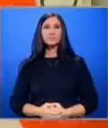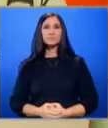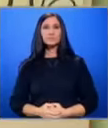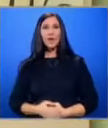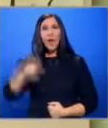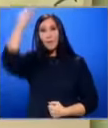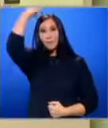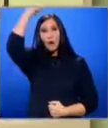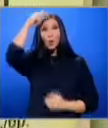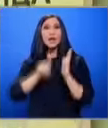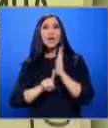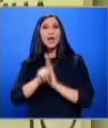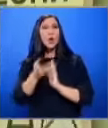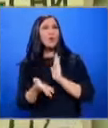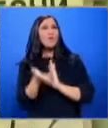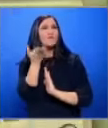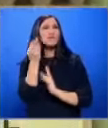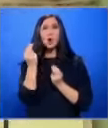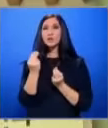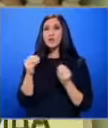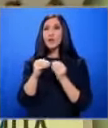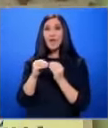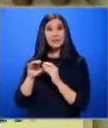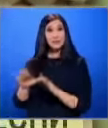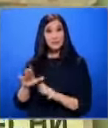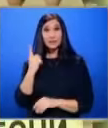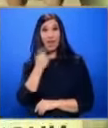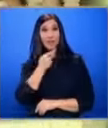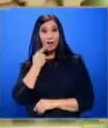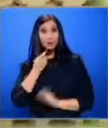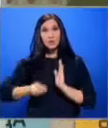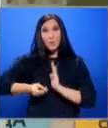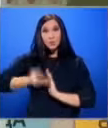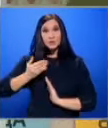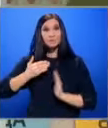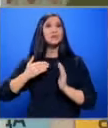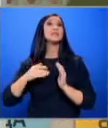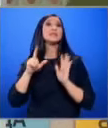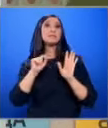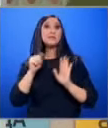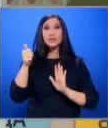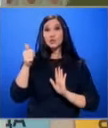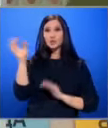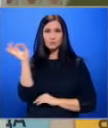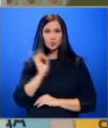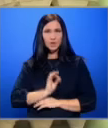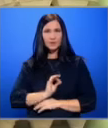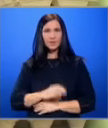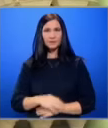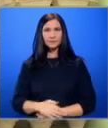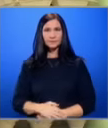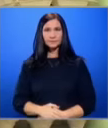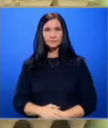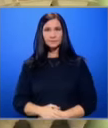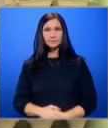А в България рекордно висока цена на яйцата За година те са поскъпнали с 76%